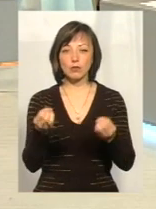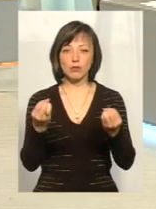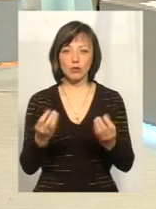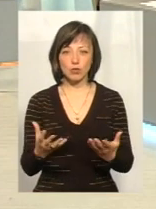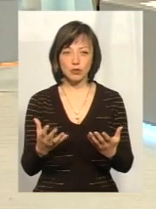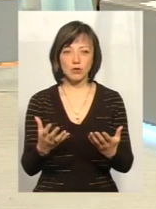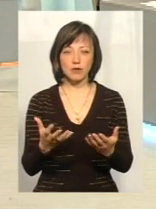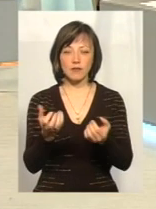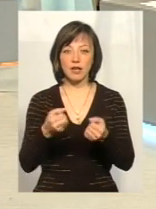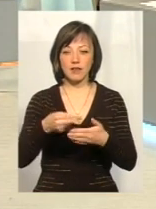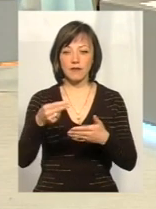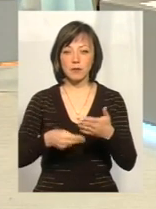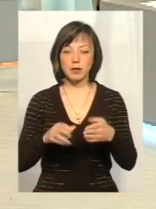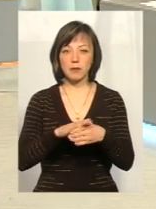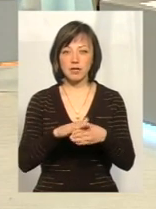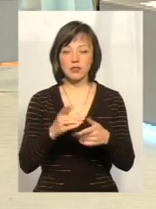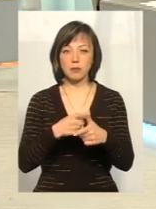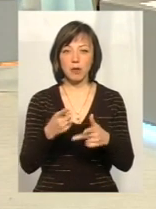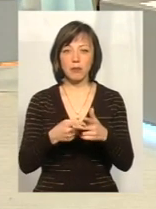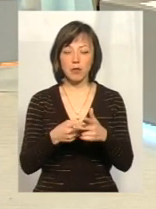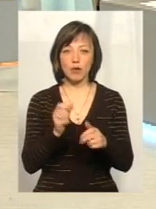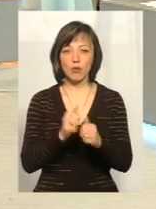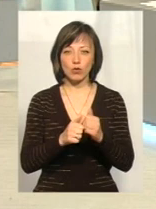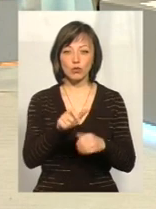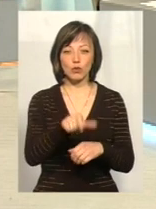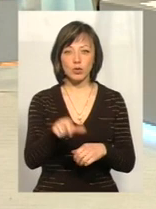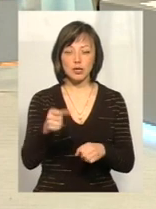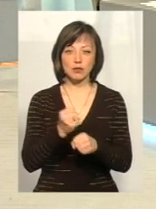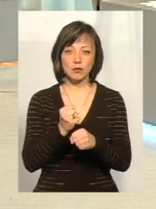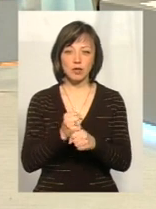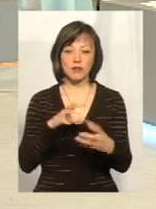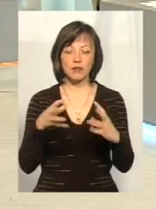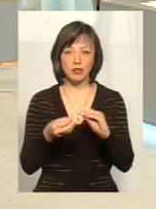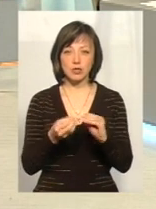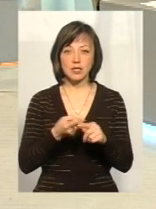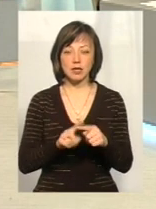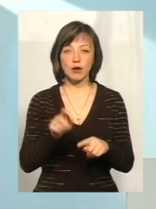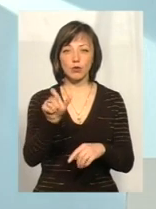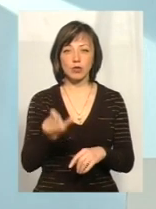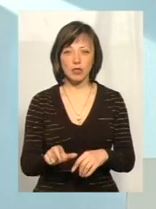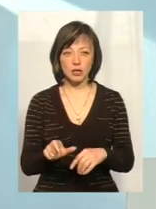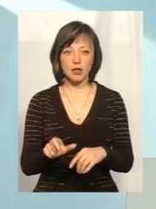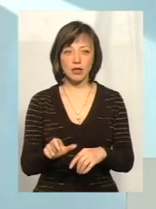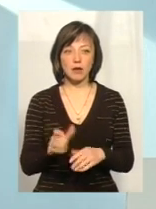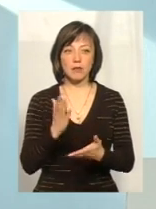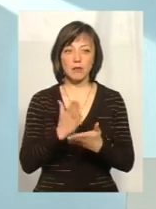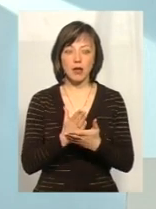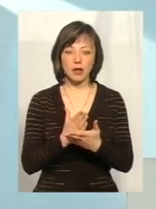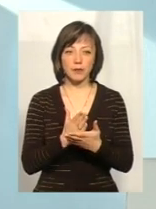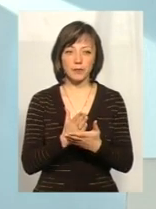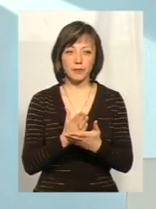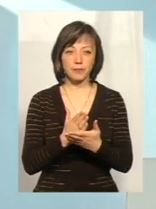побрали виписки на прізвище, ім'я, по-батькові, кожної людини і зробили висновки, що ця людина, якщо вона має